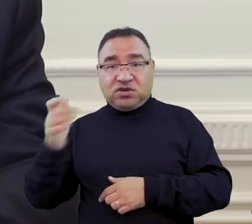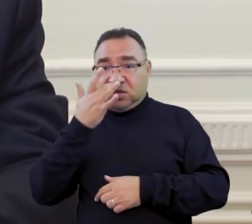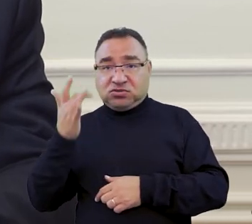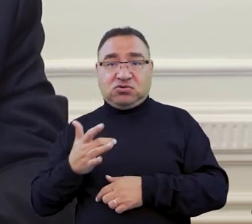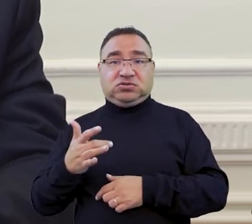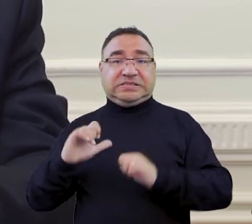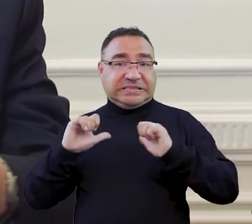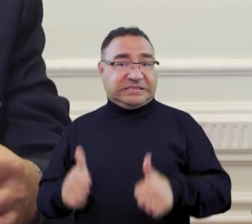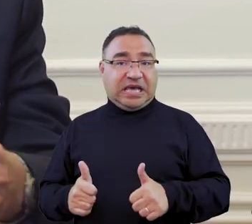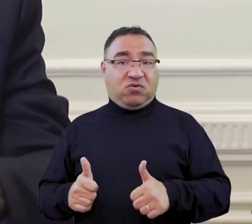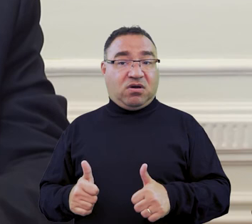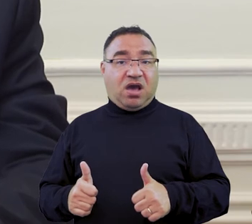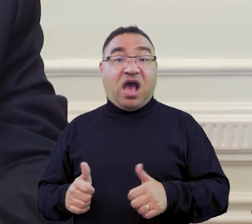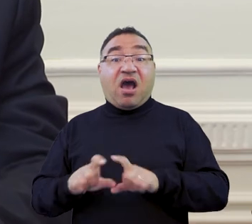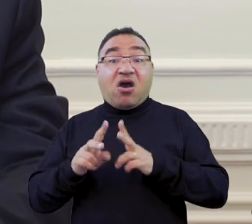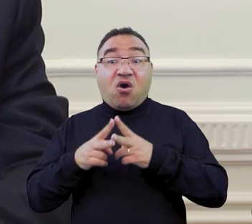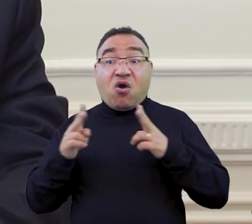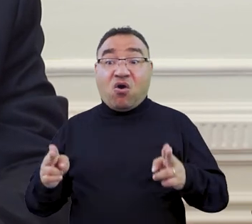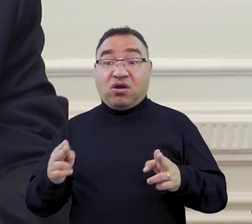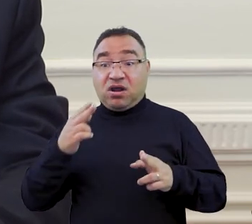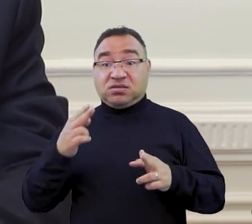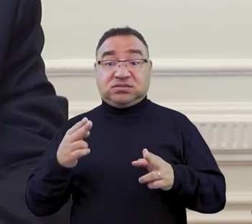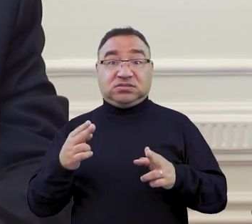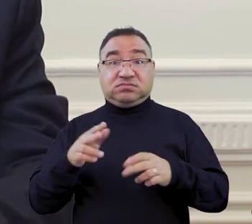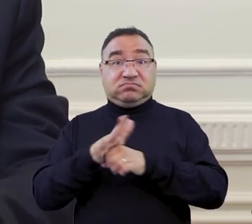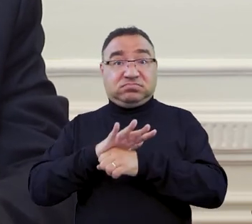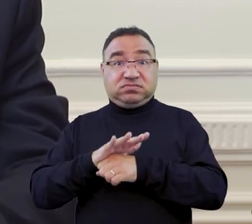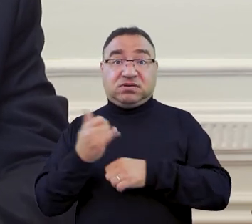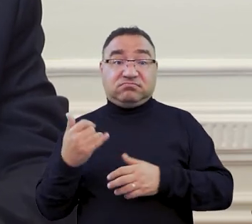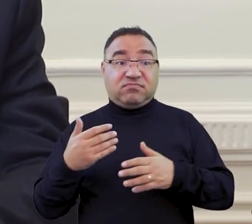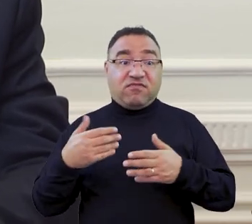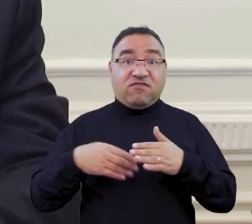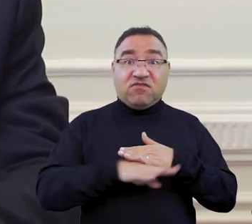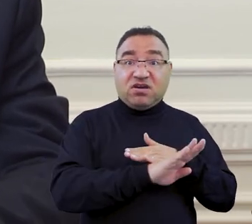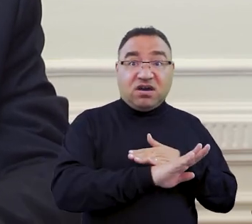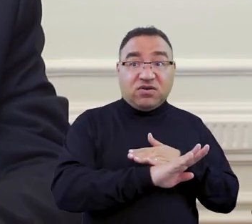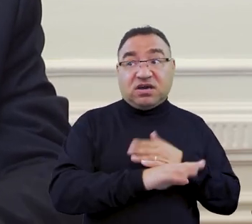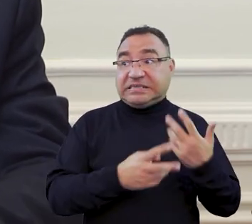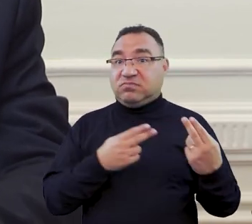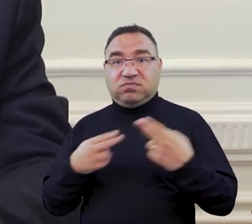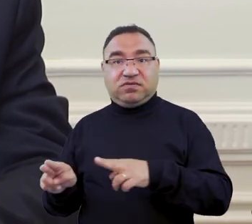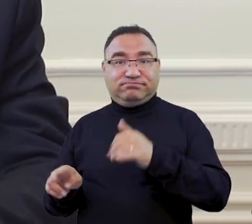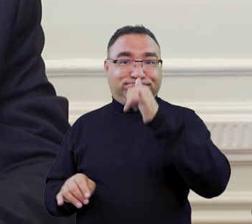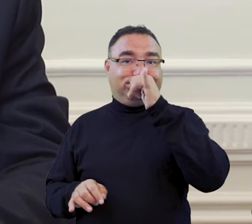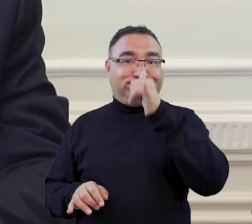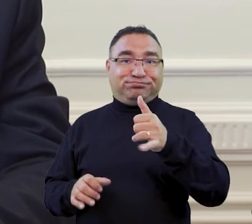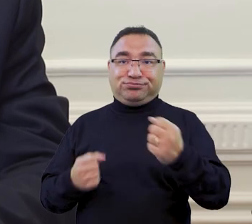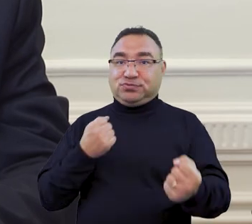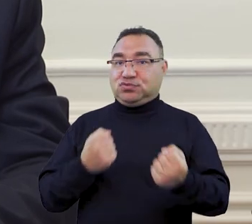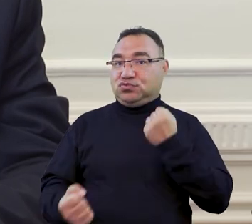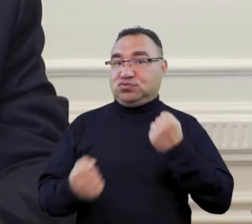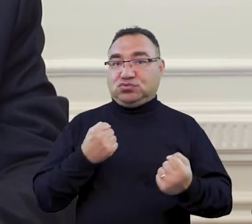a opuściły w czasie pandemii terytorium no mają ten niezwykle trudny